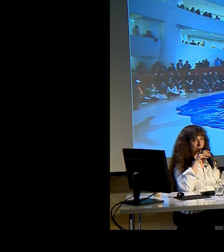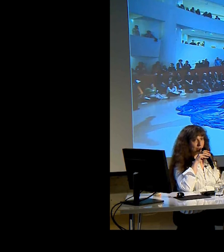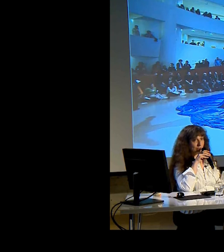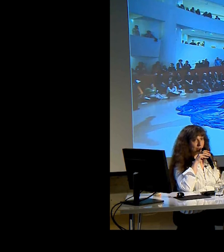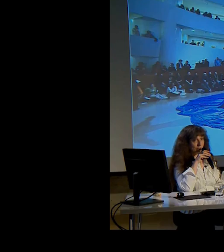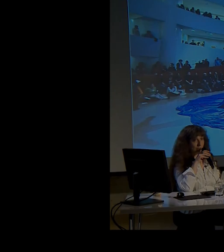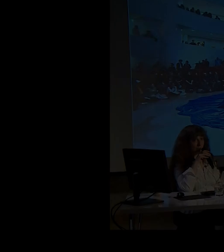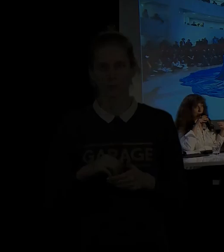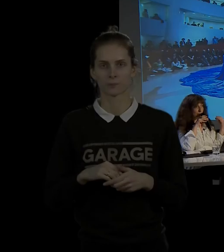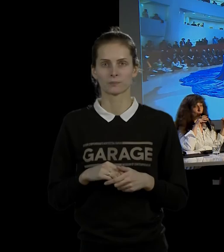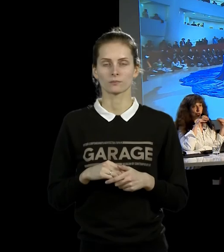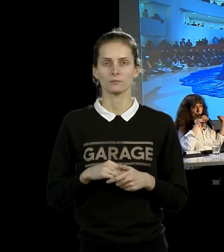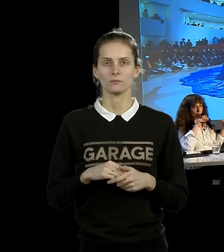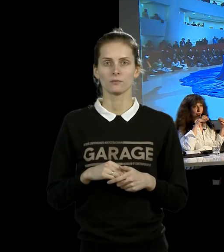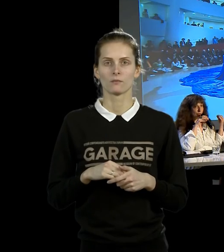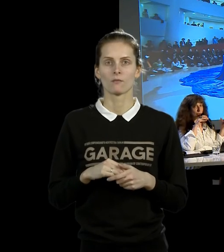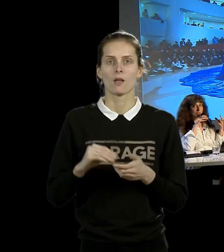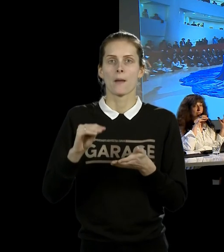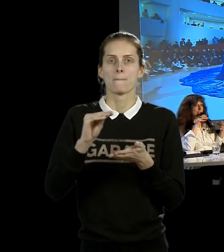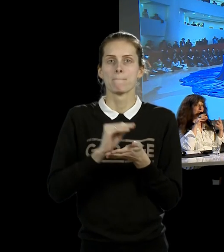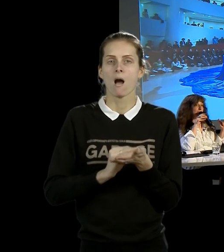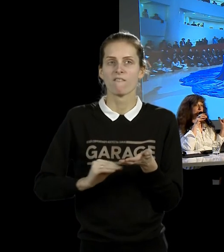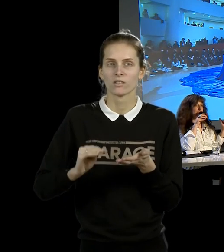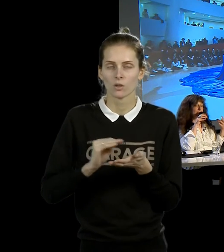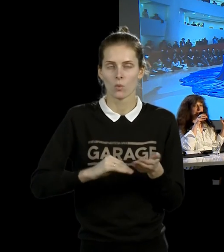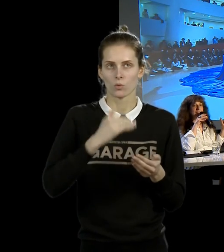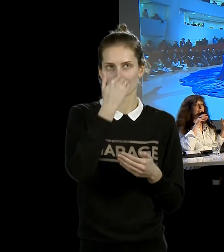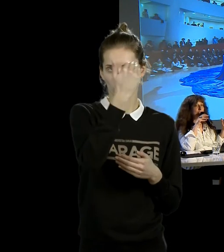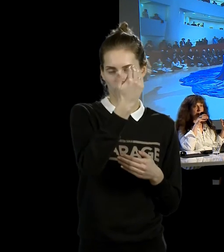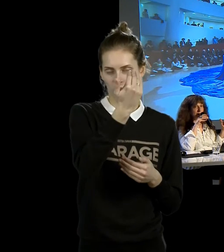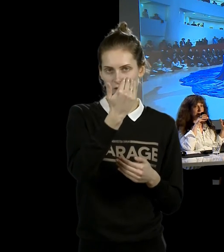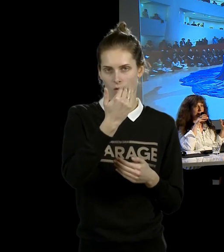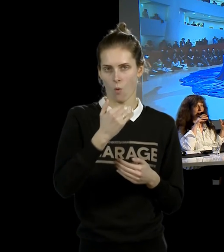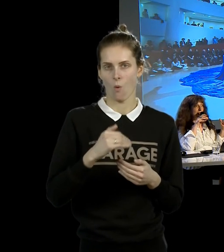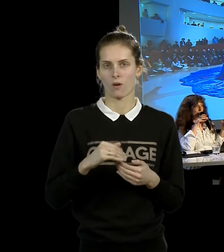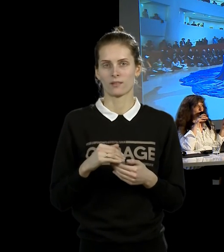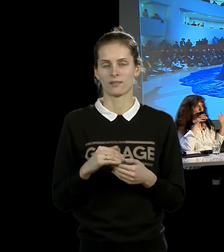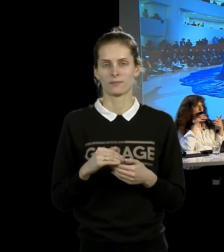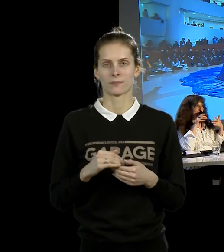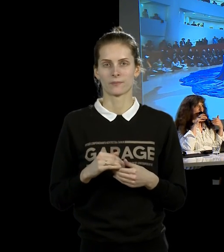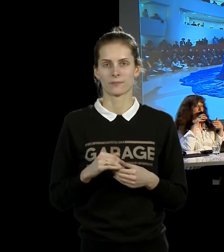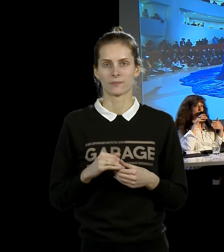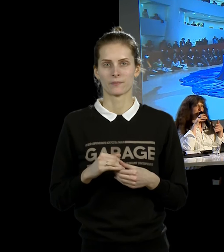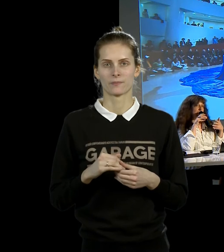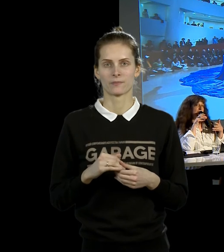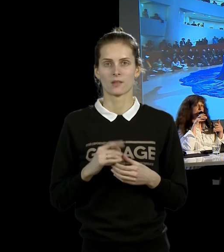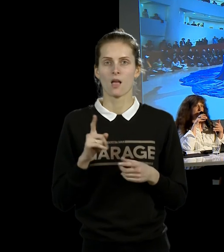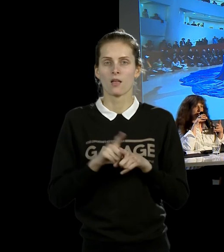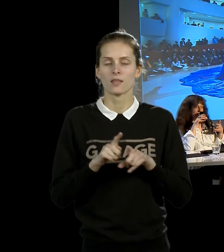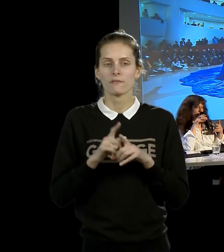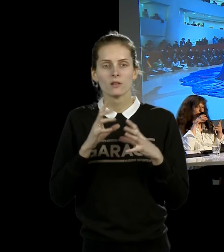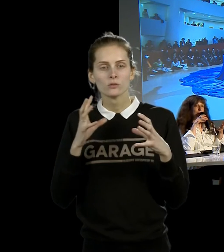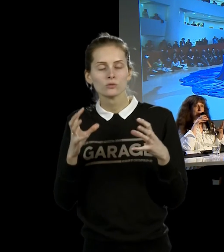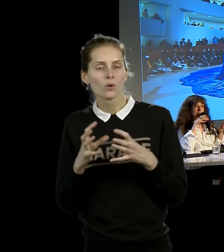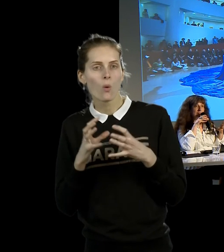зрителей. Повтора чужого перформанса как один из вариантов сохранения жанра. Но при этом это достаточно странная